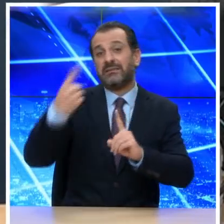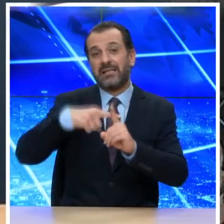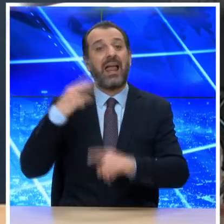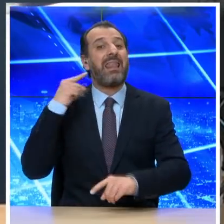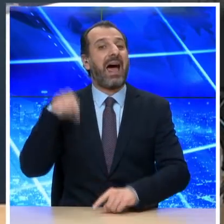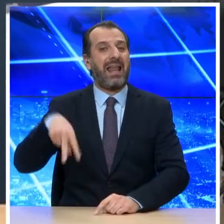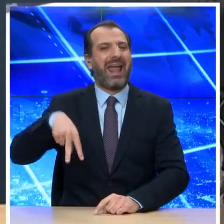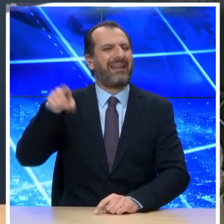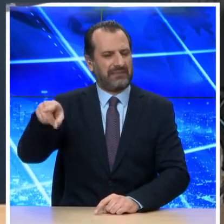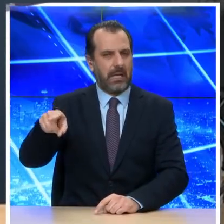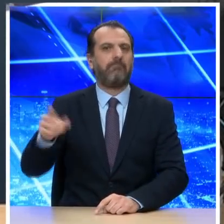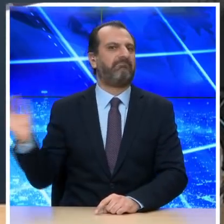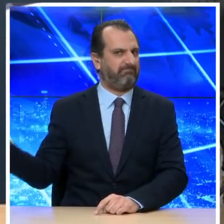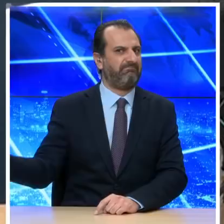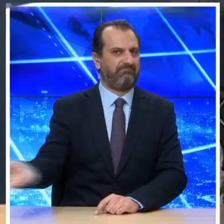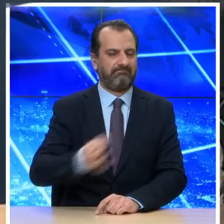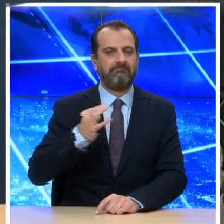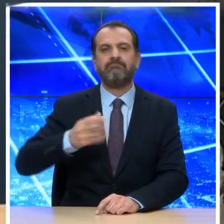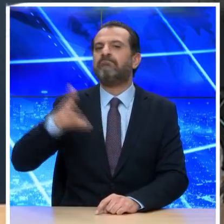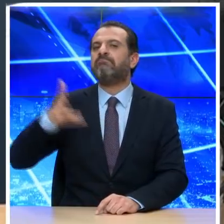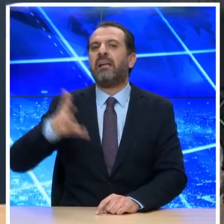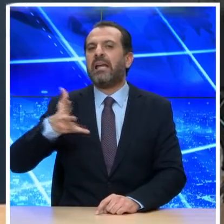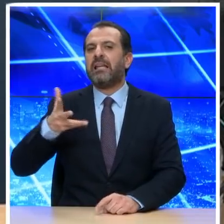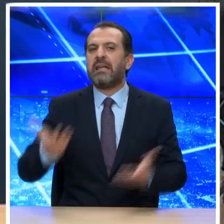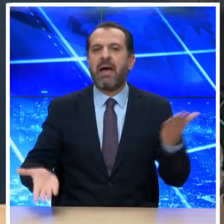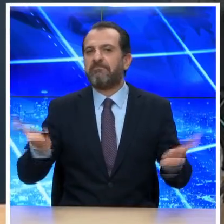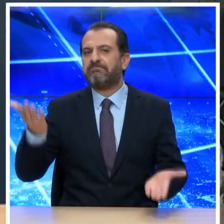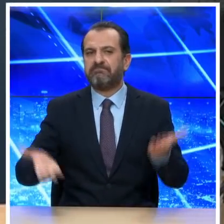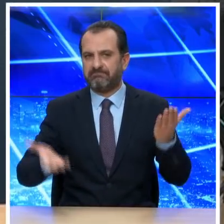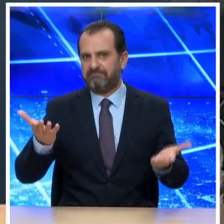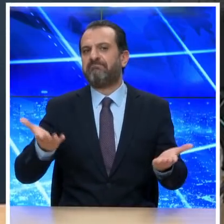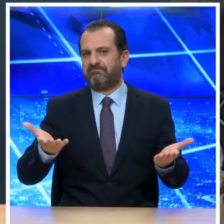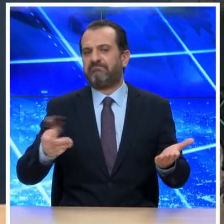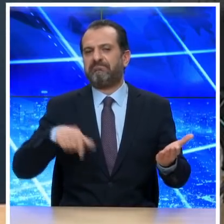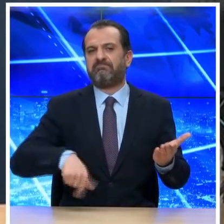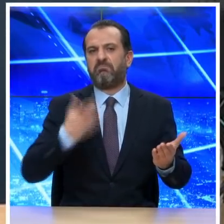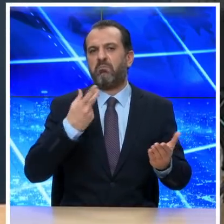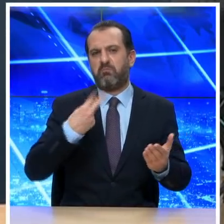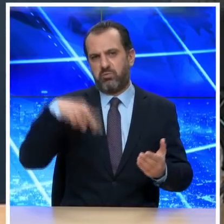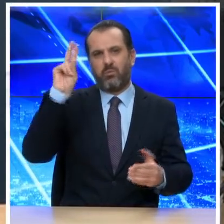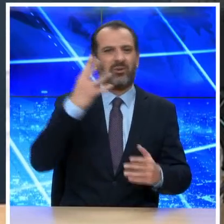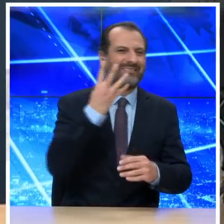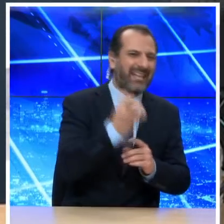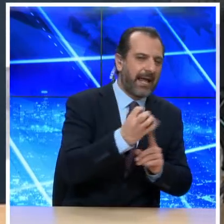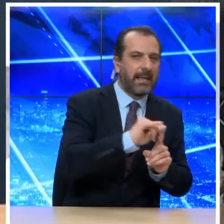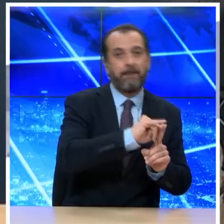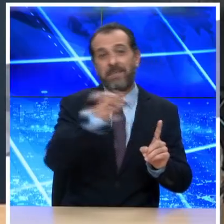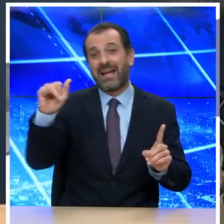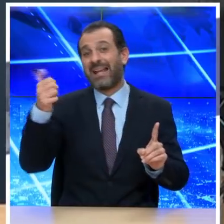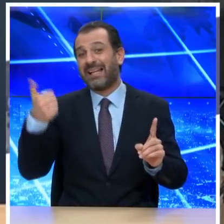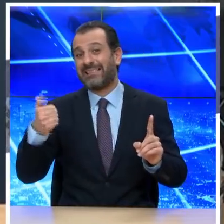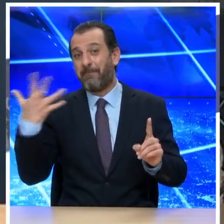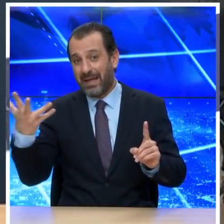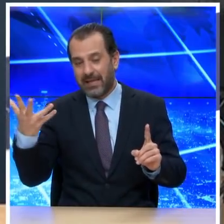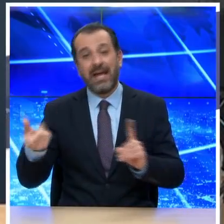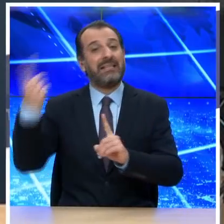Λάρισας. Η ηλικιακή κατανομή των νέων διαγνώσεων διατηρεί βαρύ προφίλ νοσηρότητας με τις διαγνώσεις των 40 έως 65 και των άνω των 65